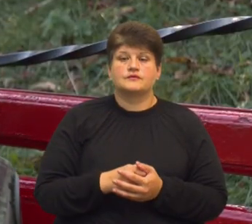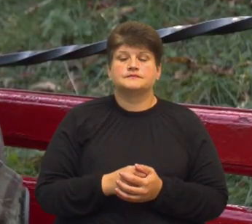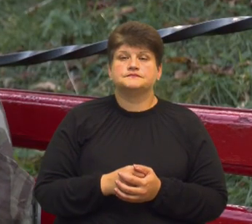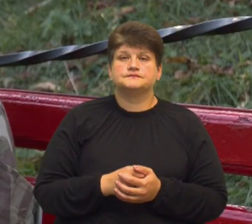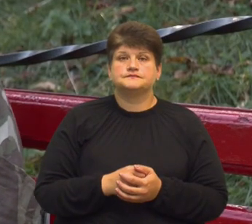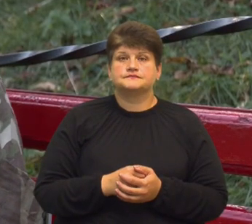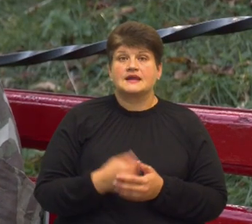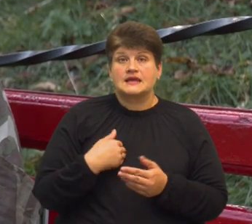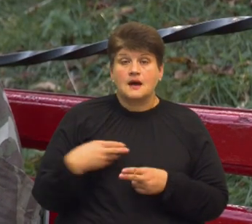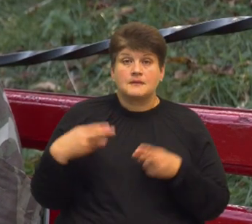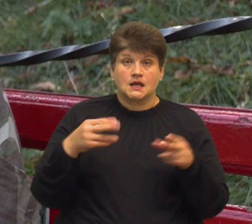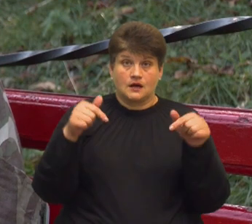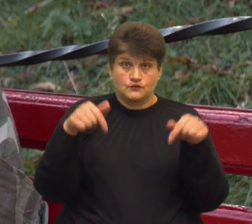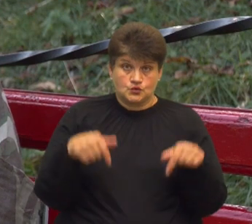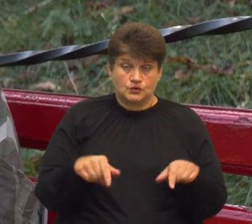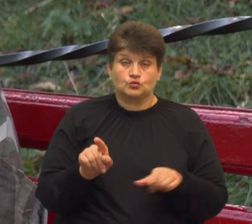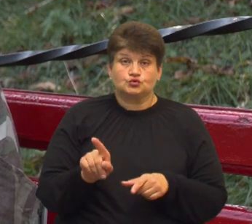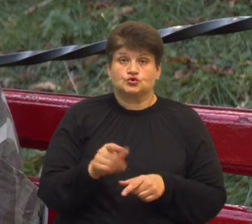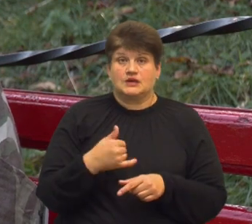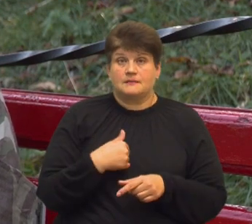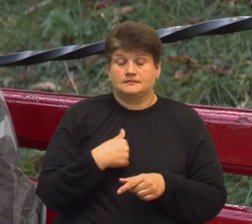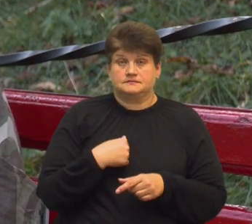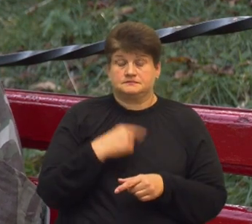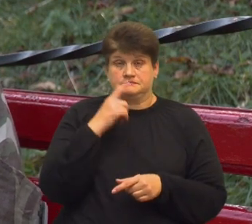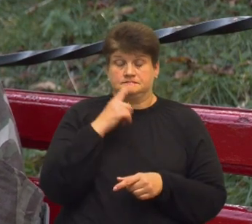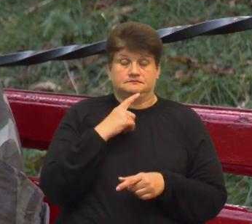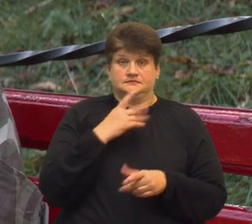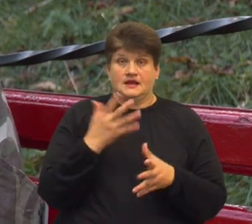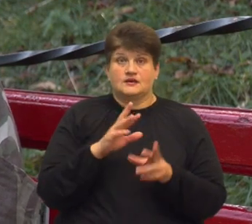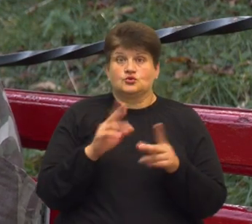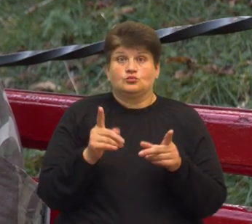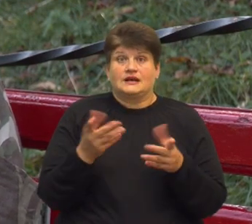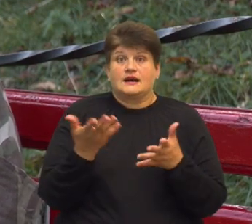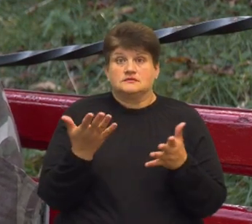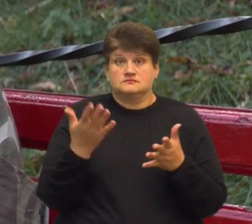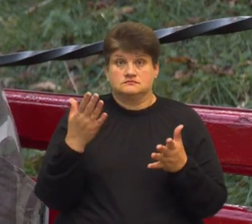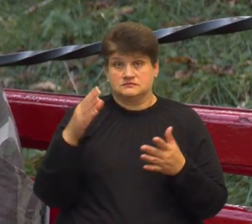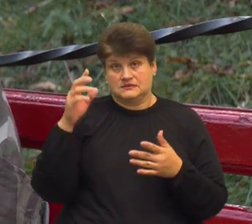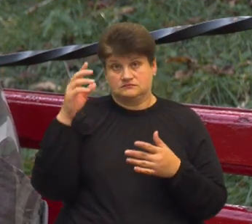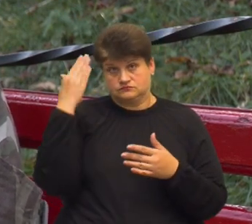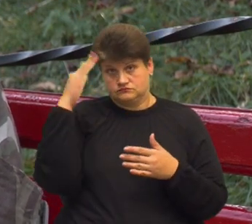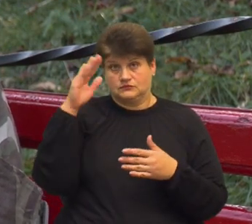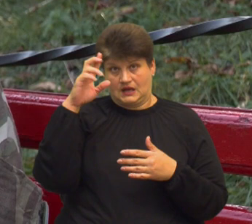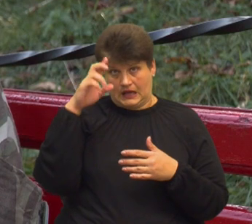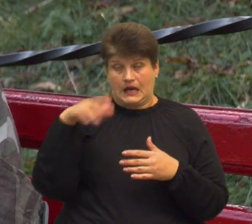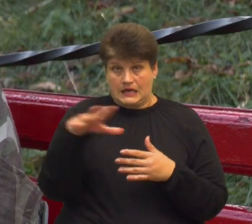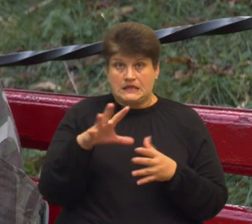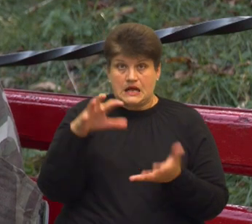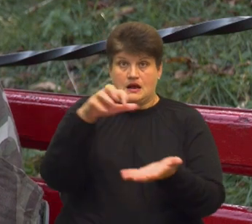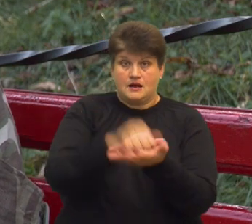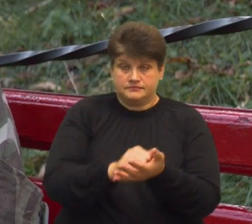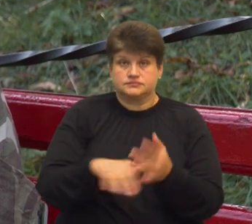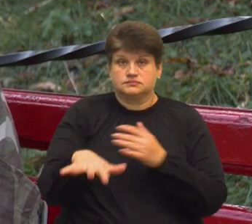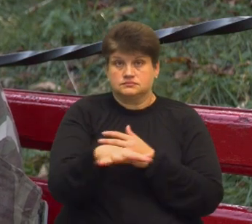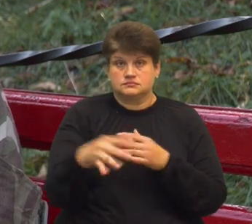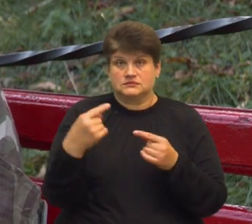Я приїхав сюди, тому що для мене неприйнятно, що будь-яка країна захоплює територію іншої країни, особливо, якщо це